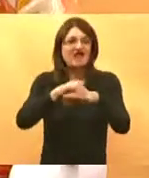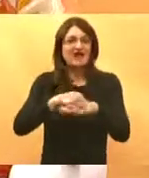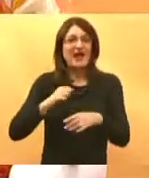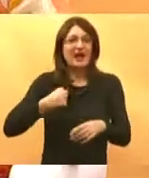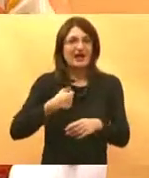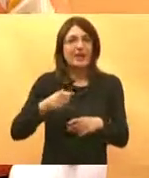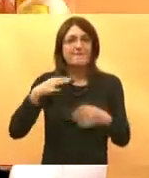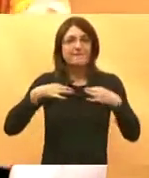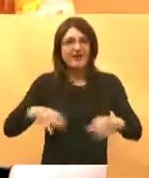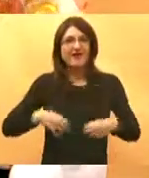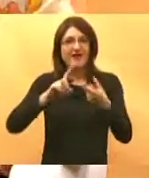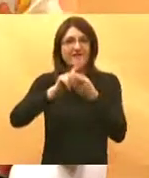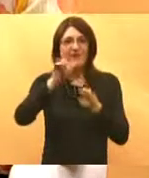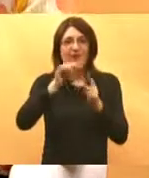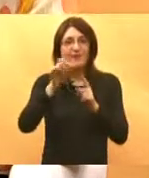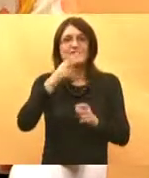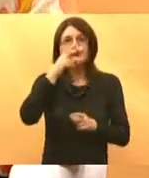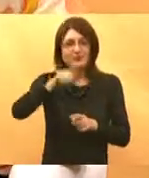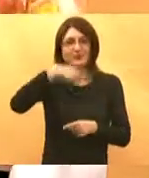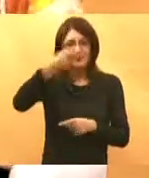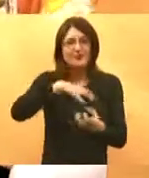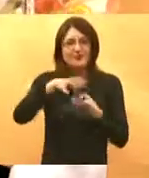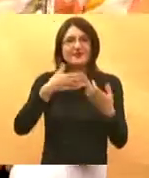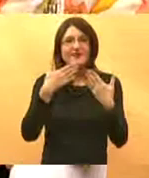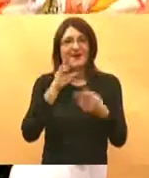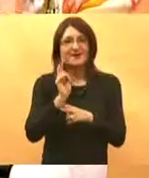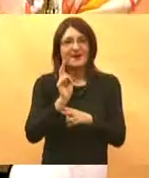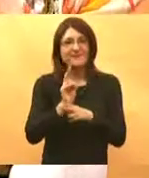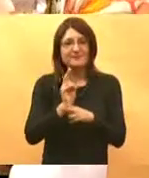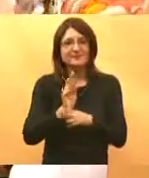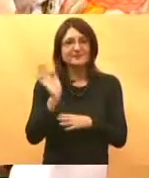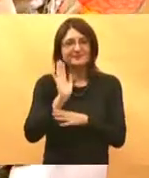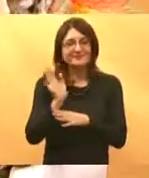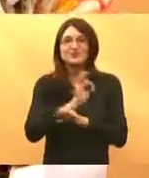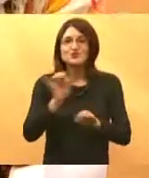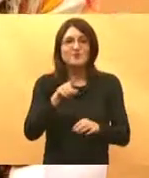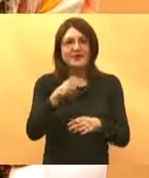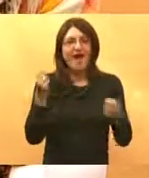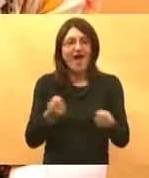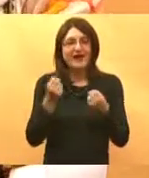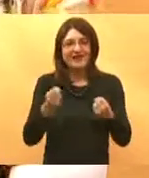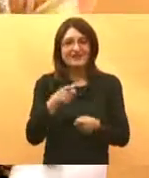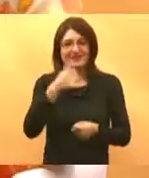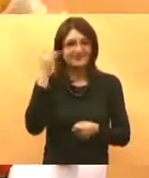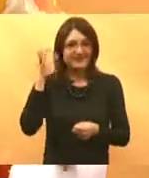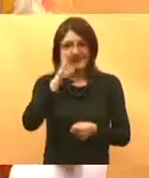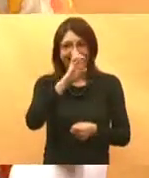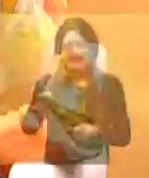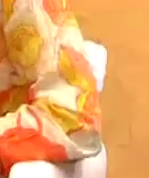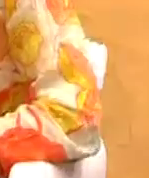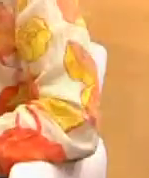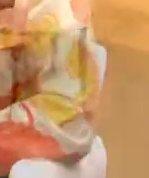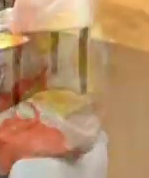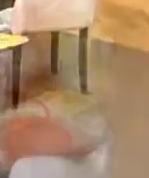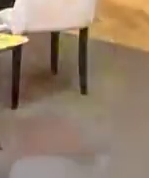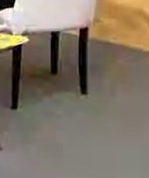profesoru Filipoviću vidimo se u sljedeću srijedu hvala vam što ste bili danas i bili ste vrlo aktivni gledatelji hvala vama